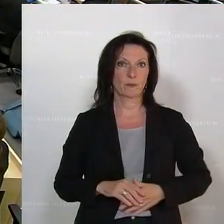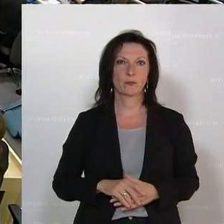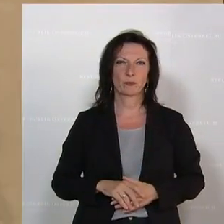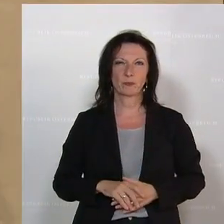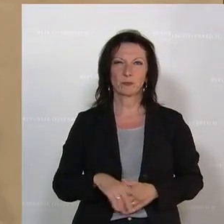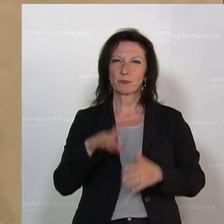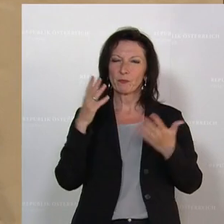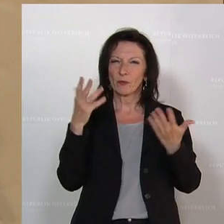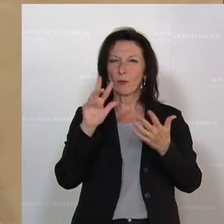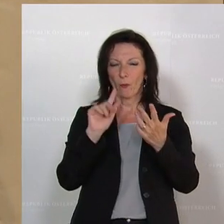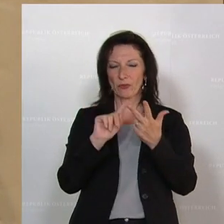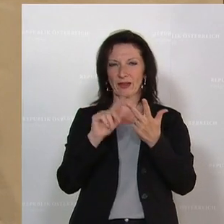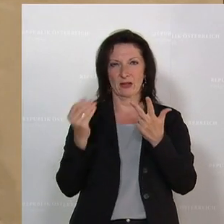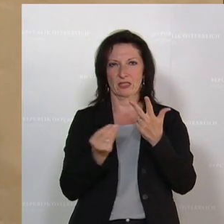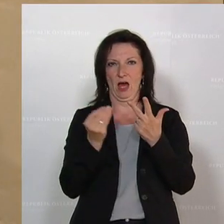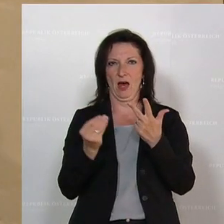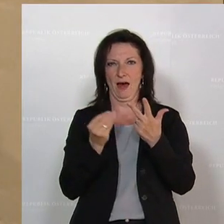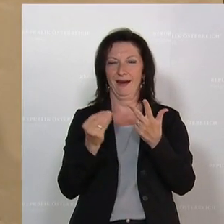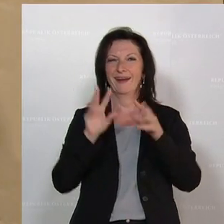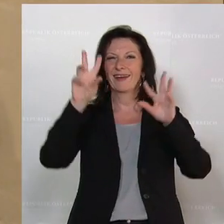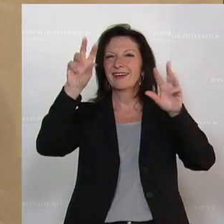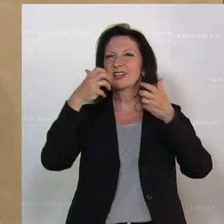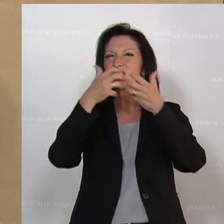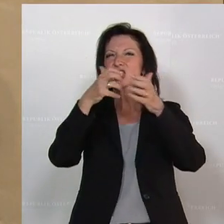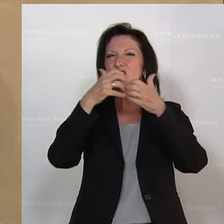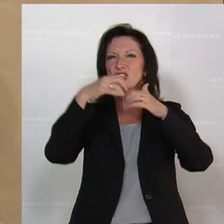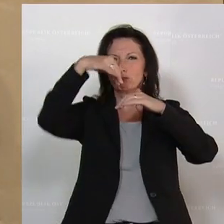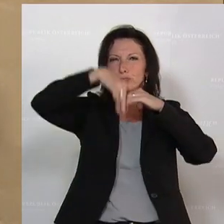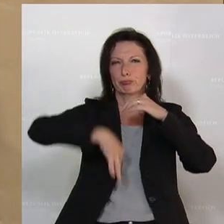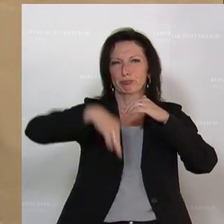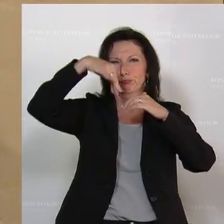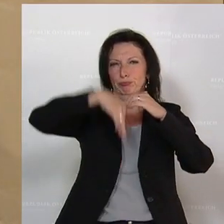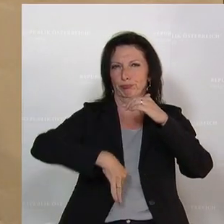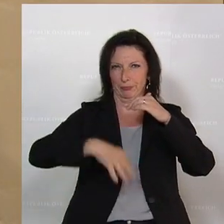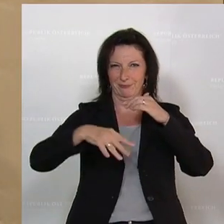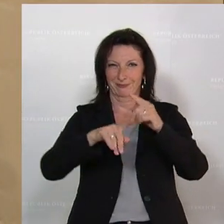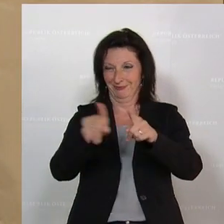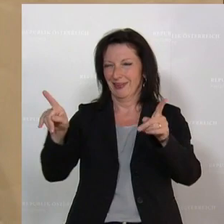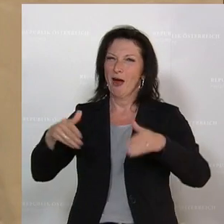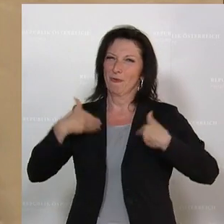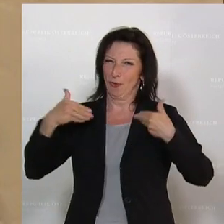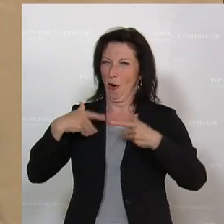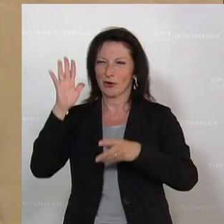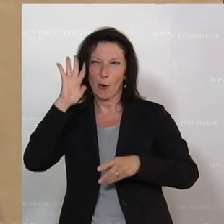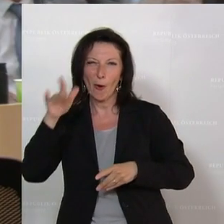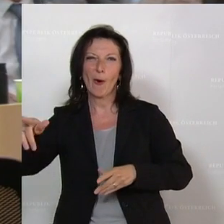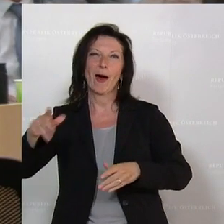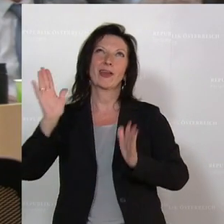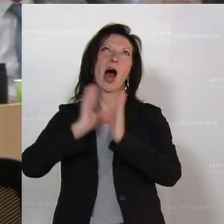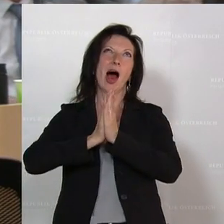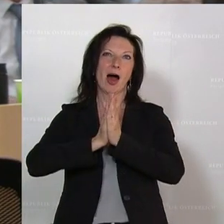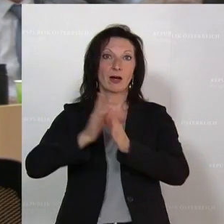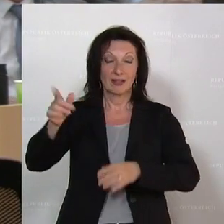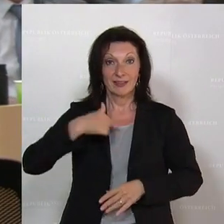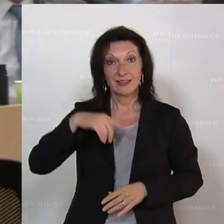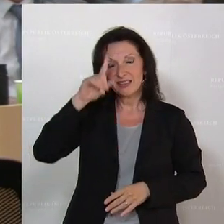Und nur ein dritter Bereich, nämlich die Schredder-Affäre. Das freut Sie besonders, ich weiß, drei Tage